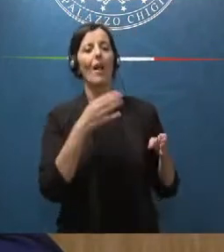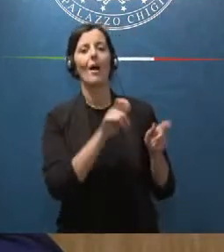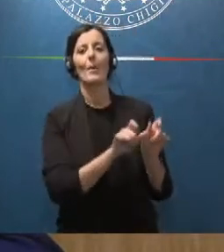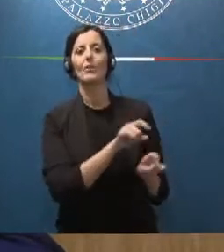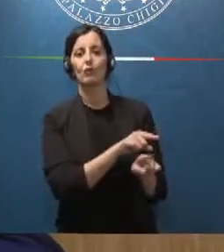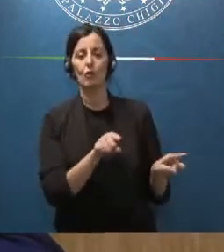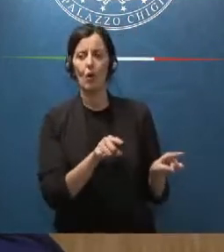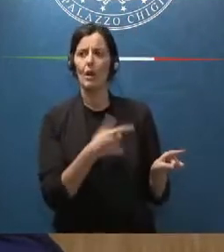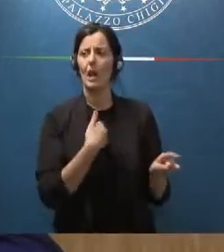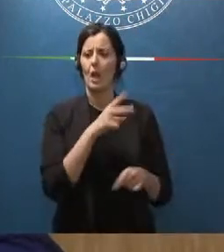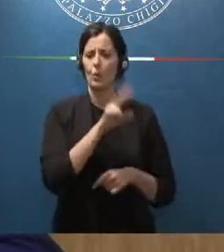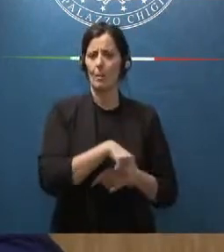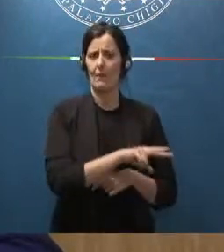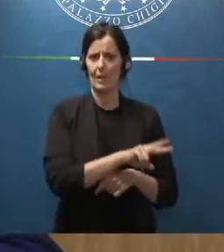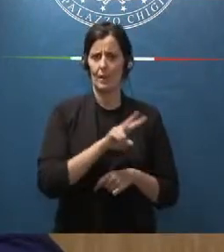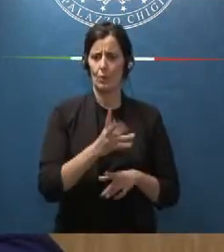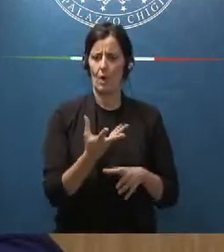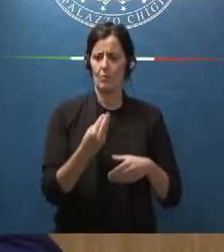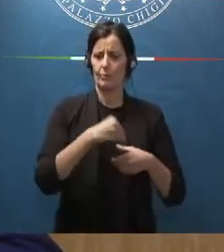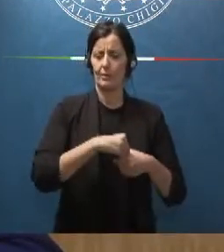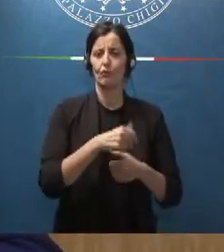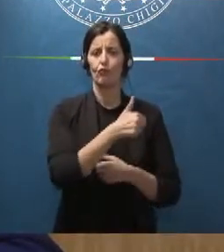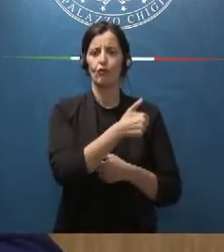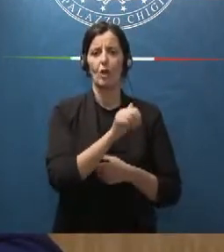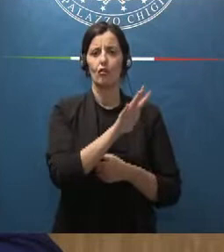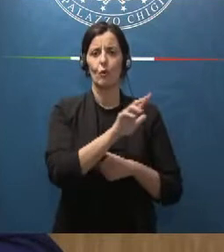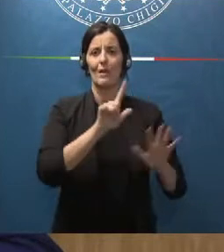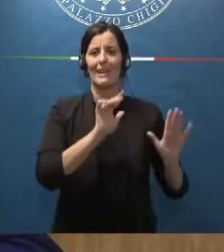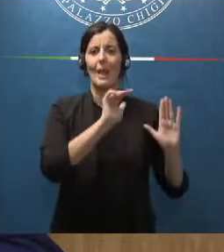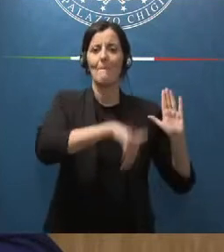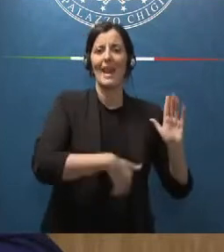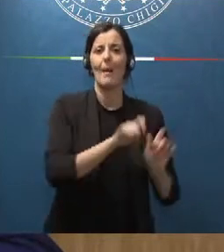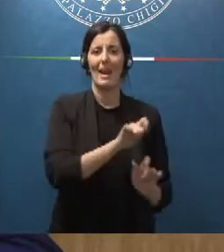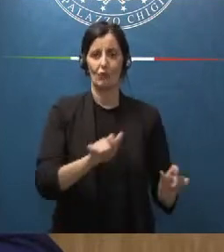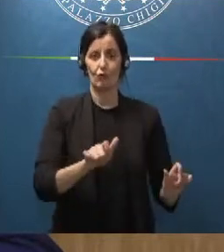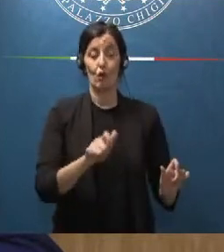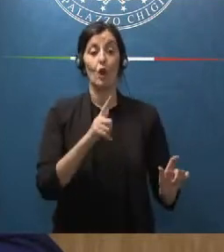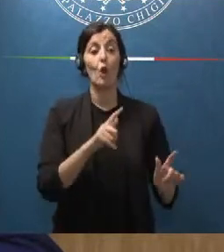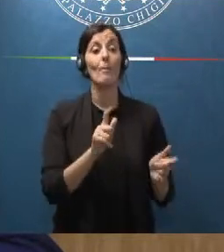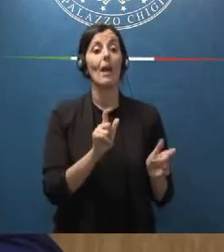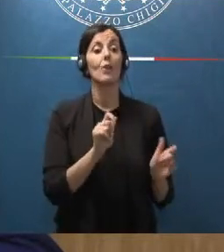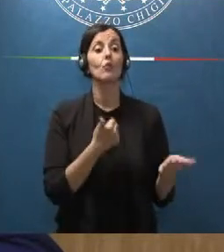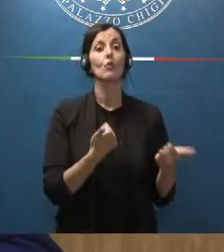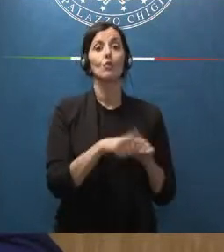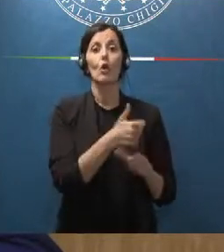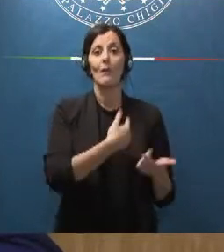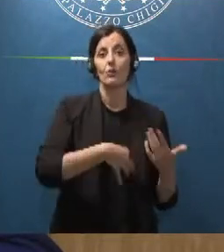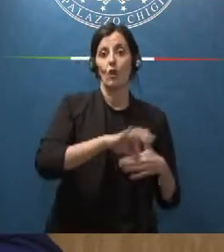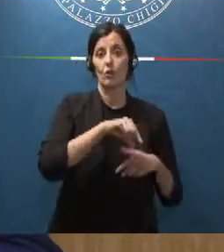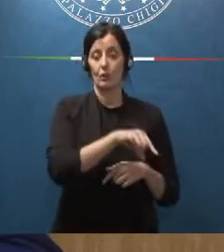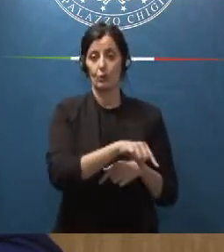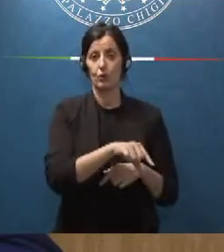inserito nel 2022 157 mila persone come sostituzione turnover l'obiettivo di quest'anno è di 170